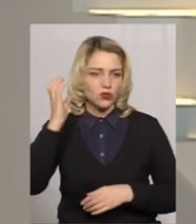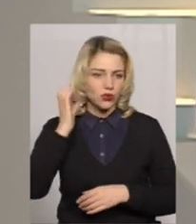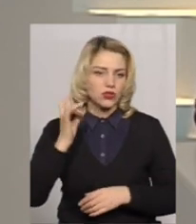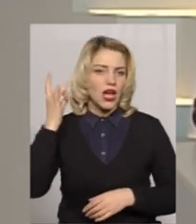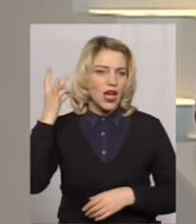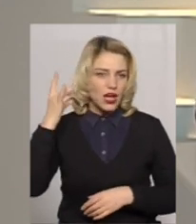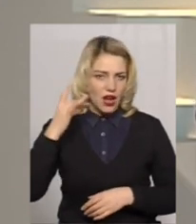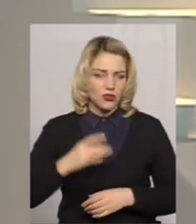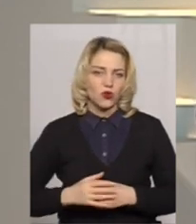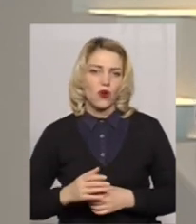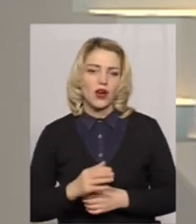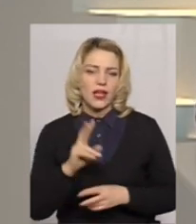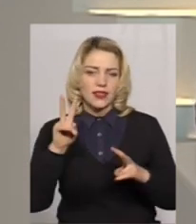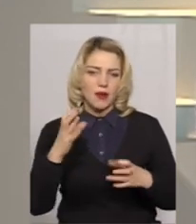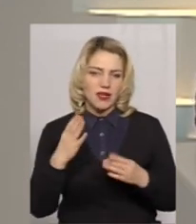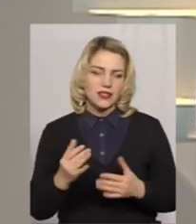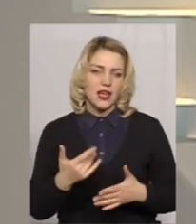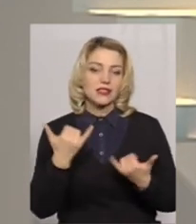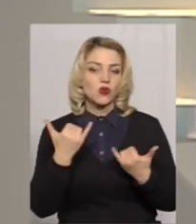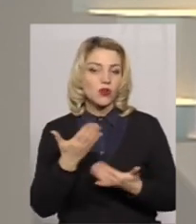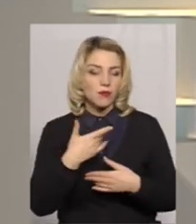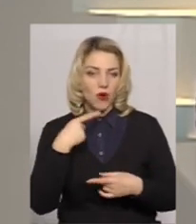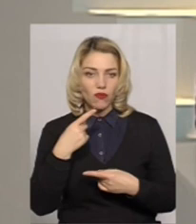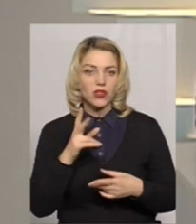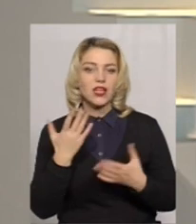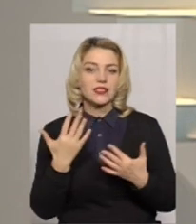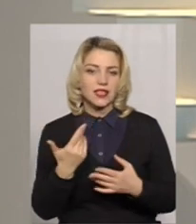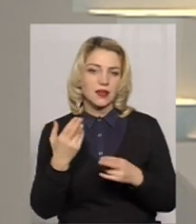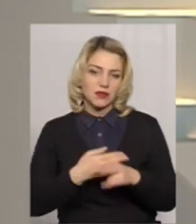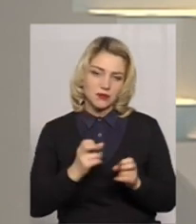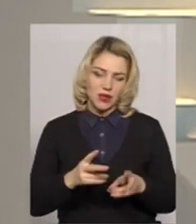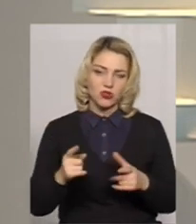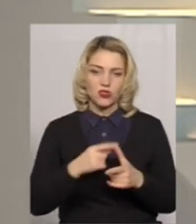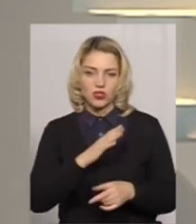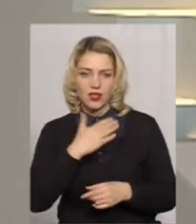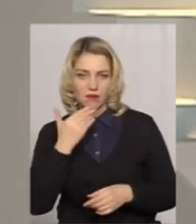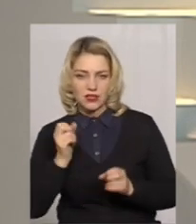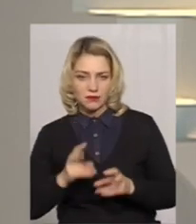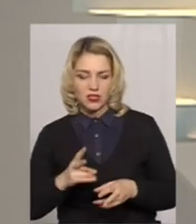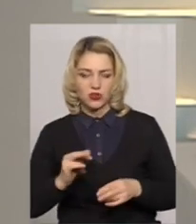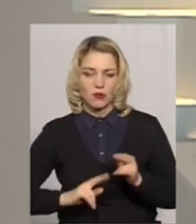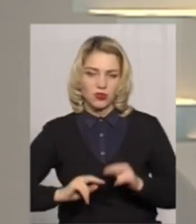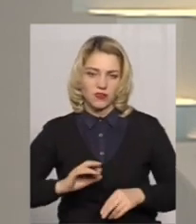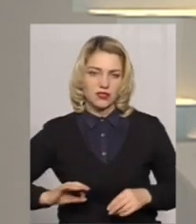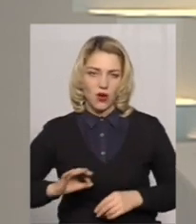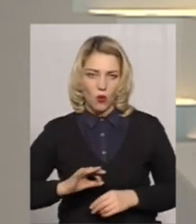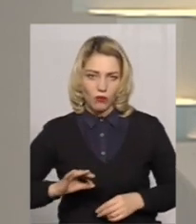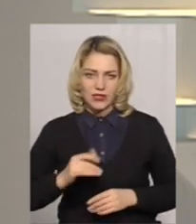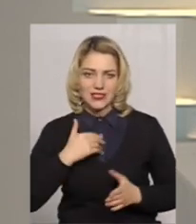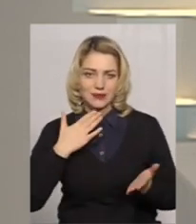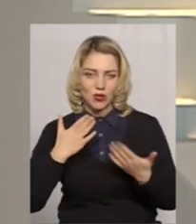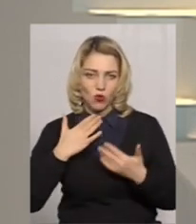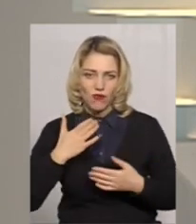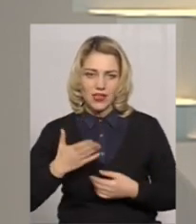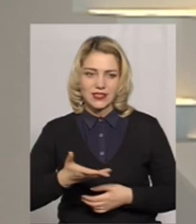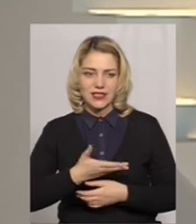радіоверсію теми дня. Сьогодні ми говорили, наскільки безпечно чи небезпечно на будівництвах області. Спілкувалися